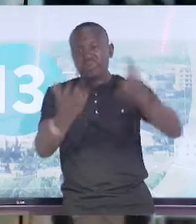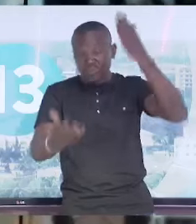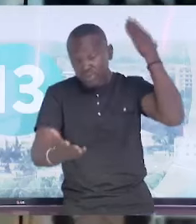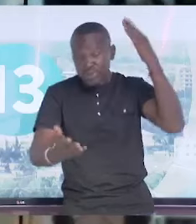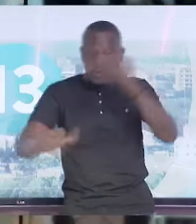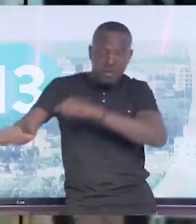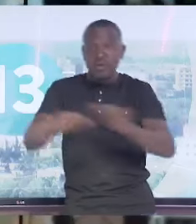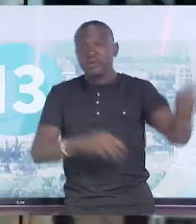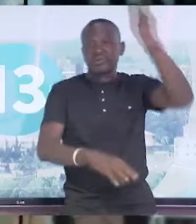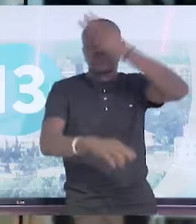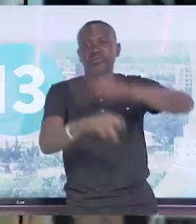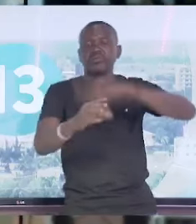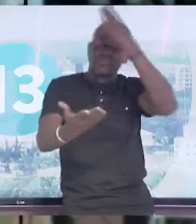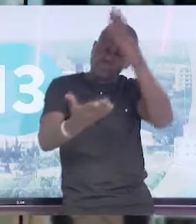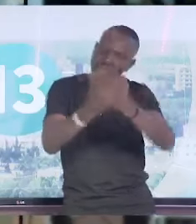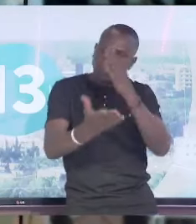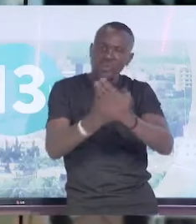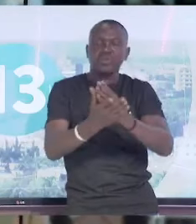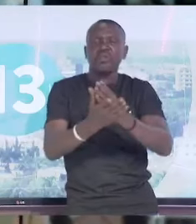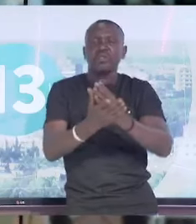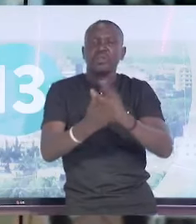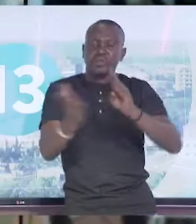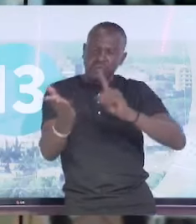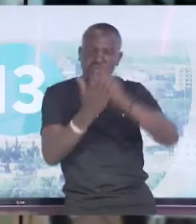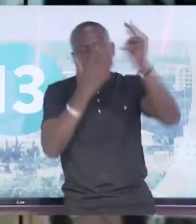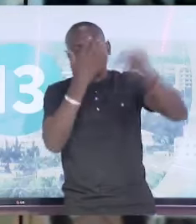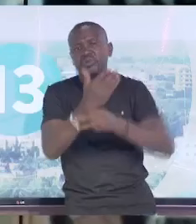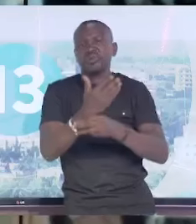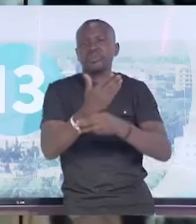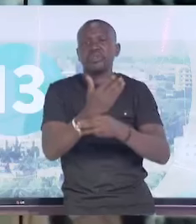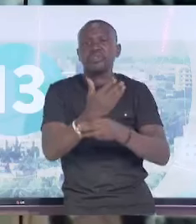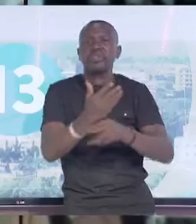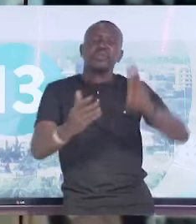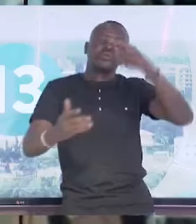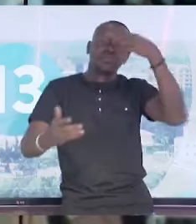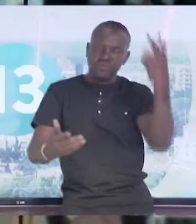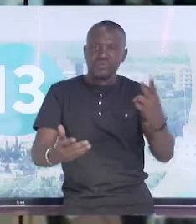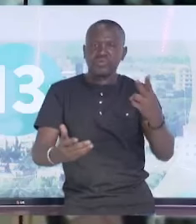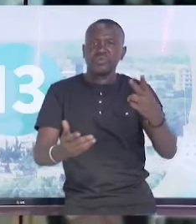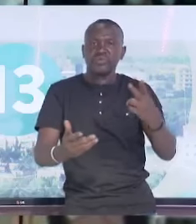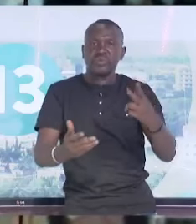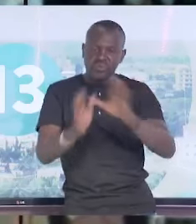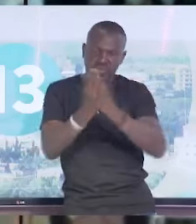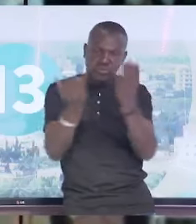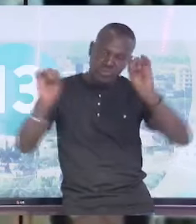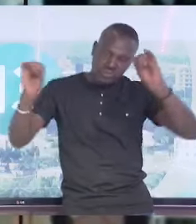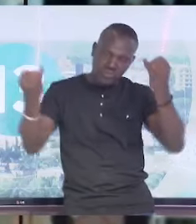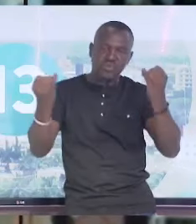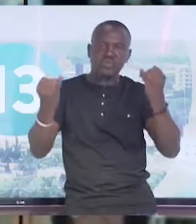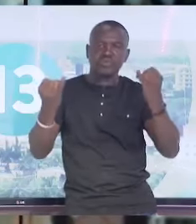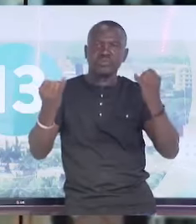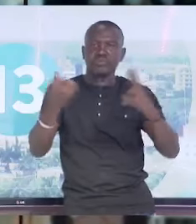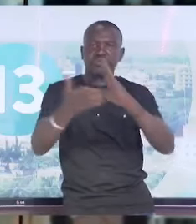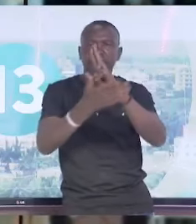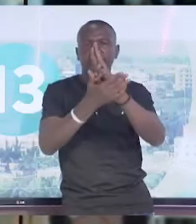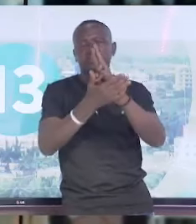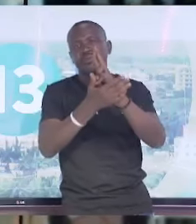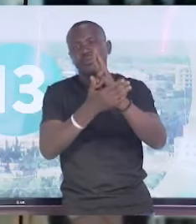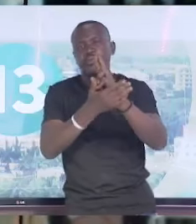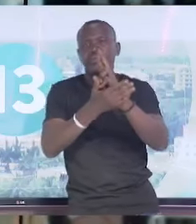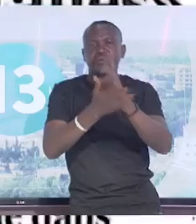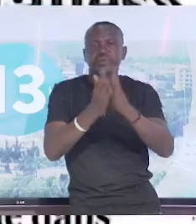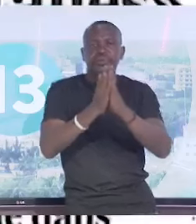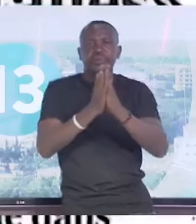d'action pour la stabilisation et le développement sont les deux faits qui nourrissent les quotidiens burkinabés ce lundi. Ahadi